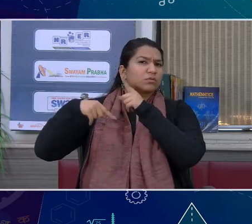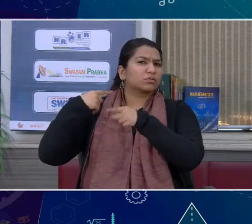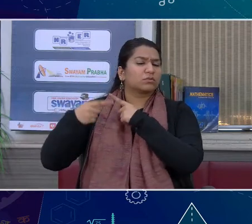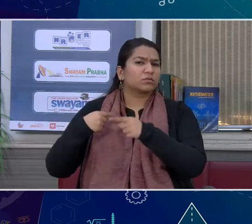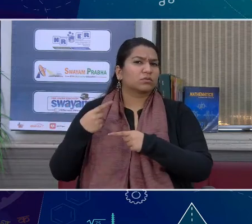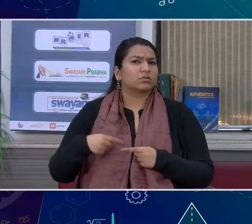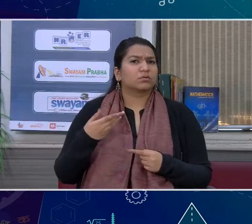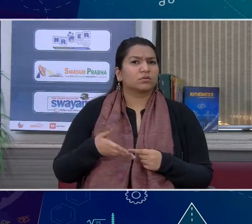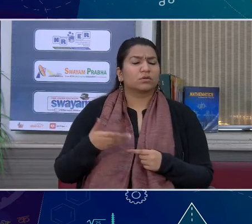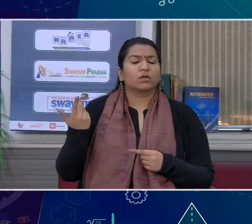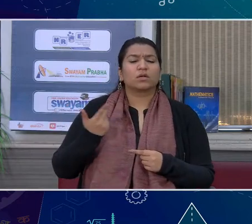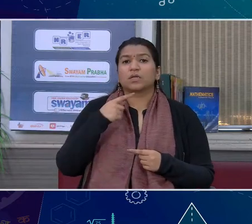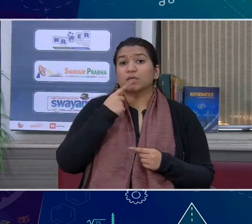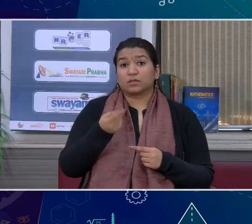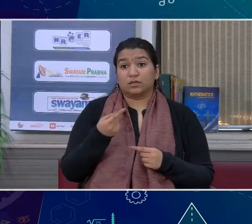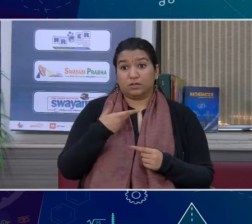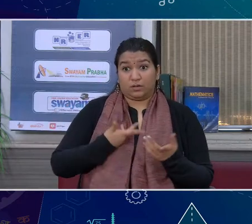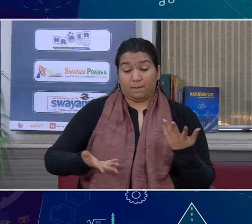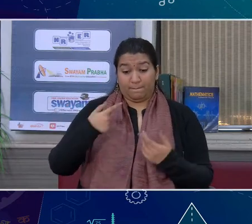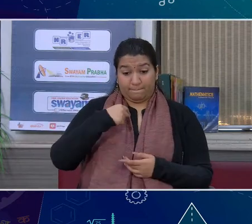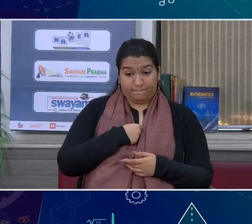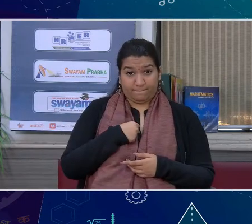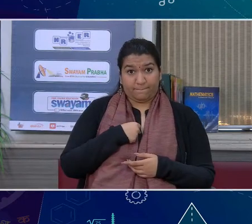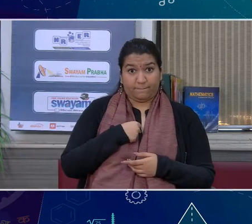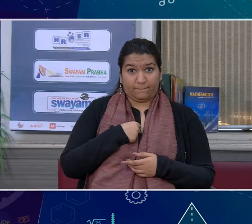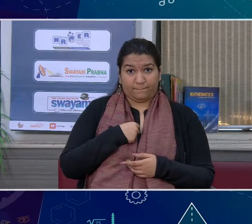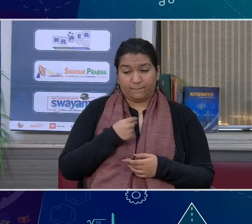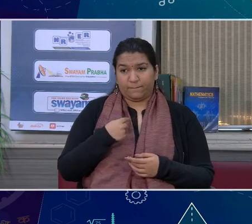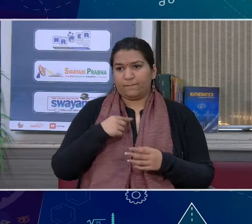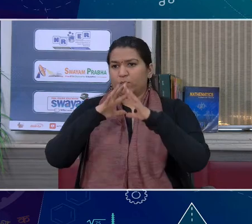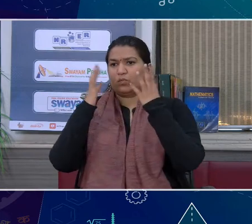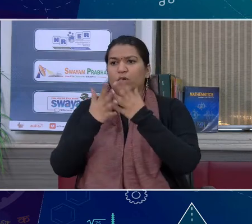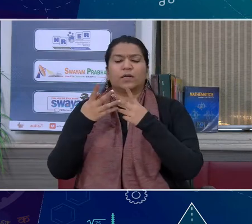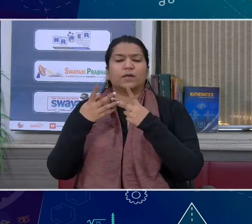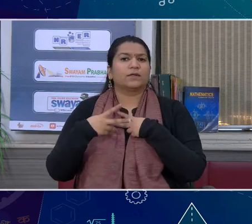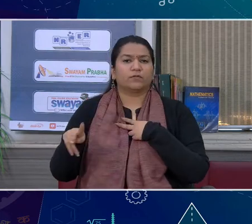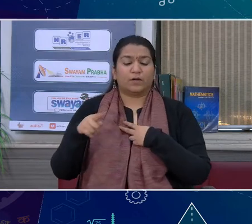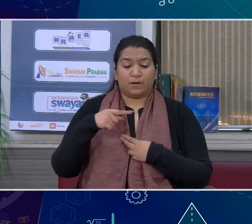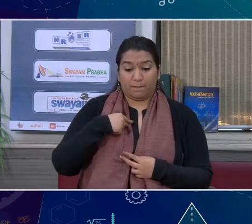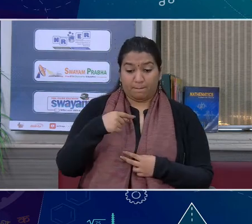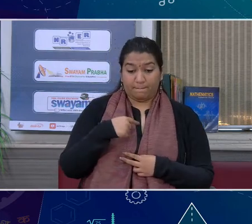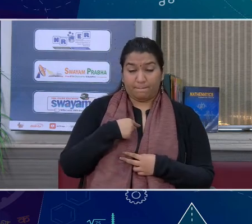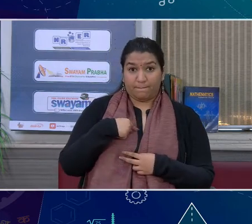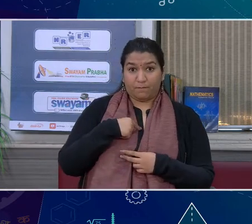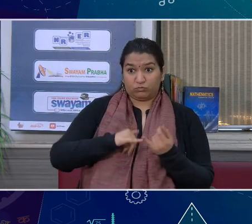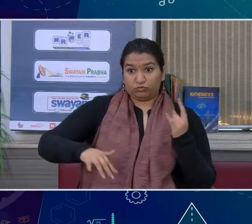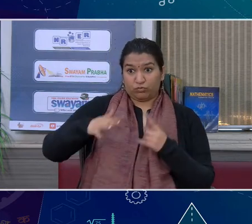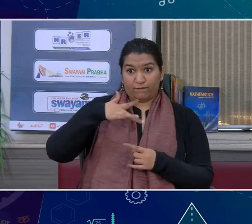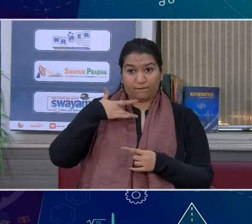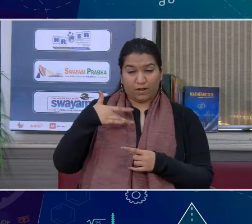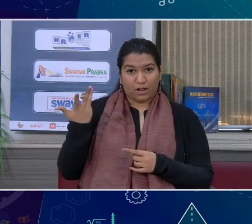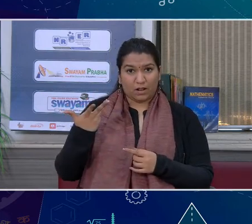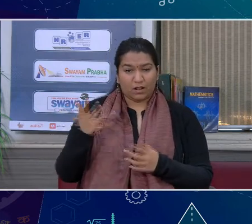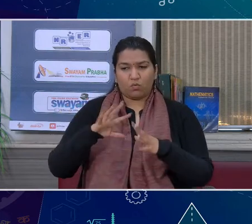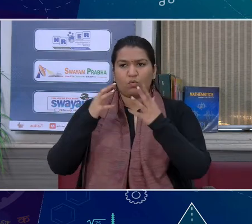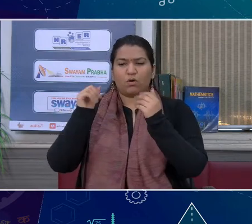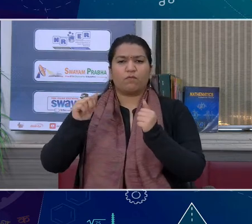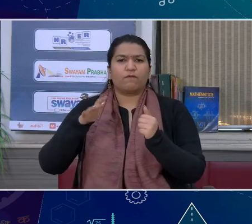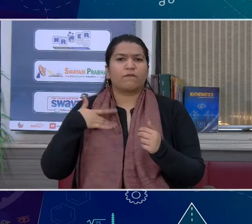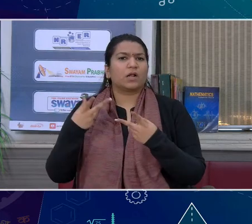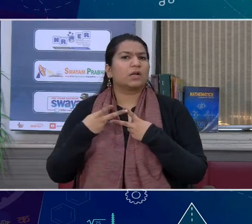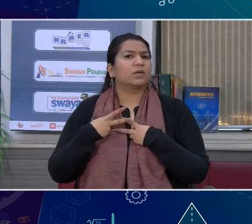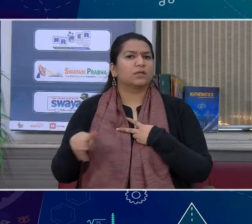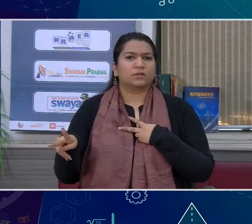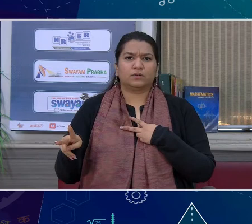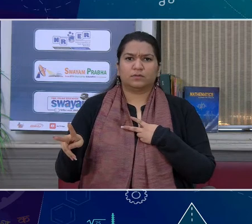को अलग कर रहा है क्योंकि वो कह रहा है मैं और और जग और संसार के भाव और उद्गार किसी और तरह के हैं मेरे